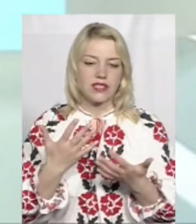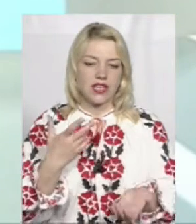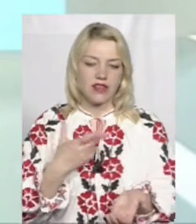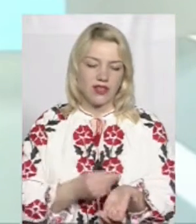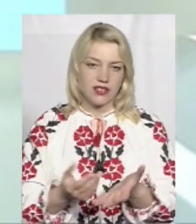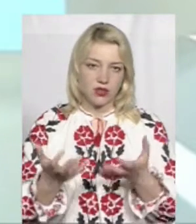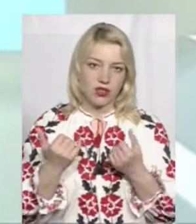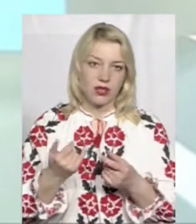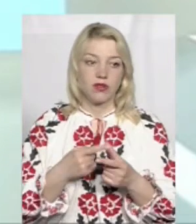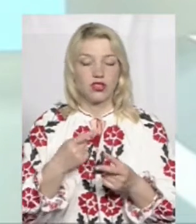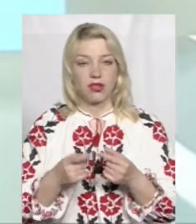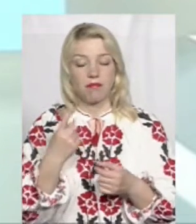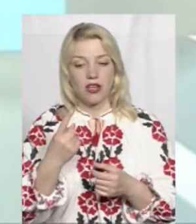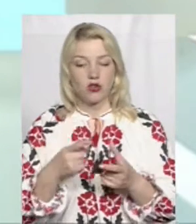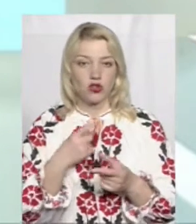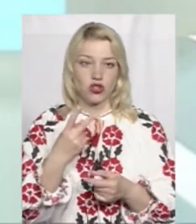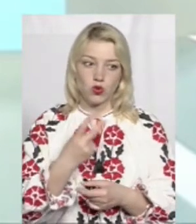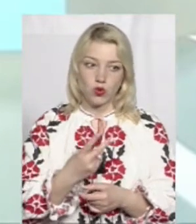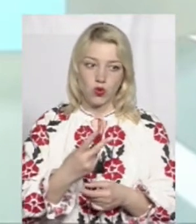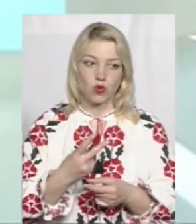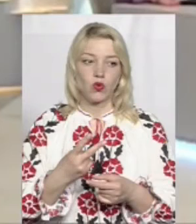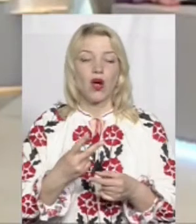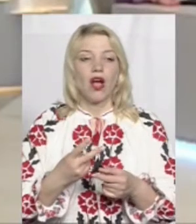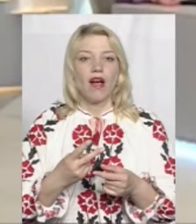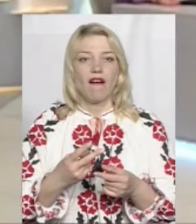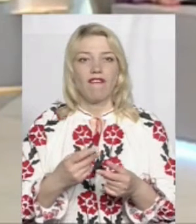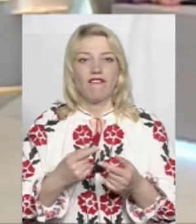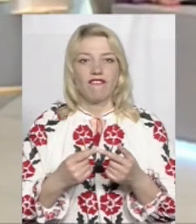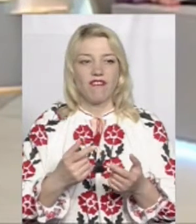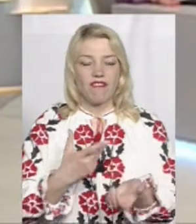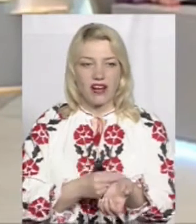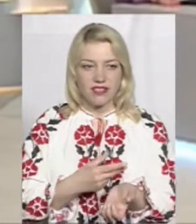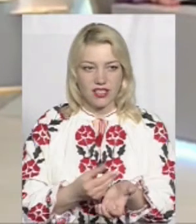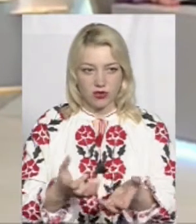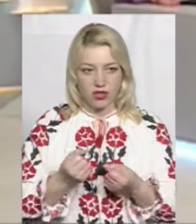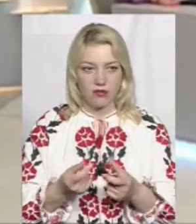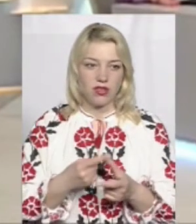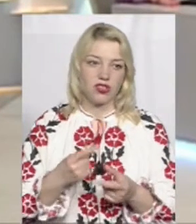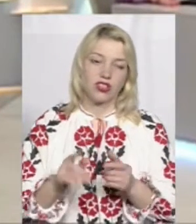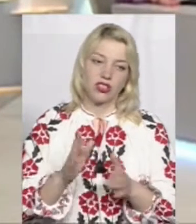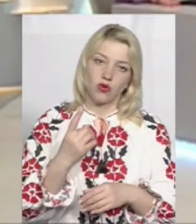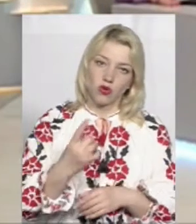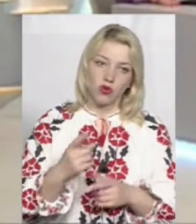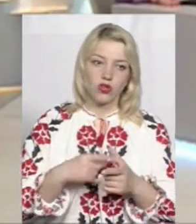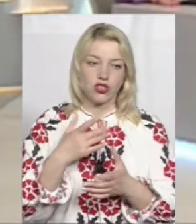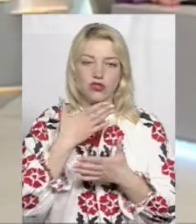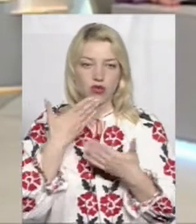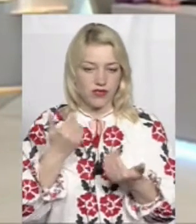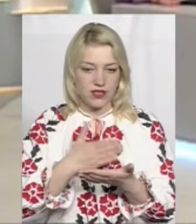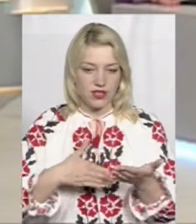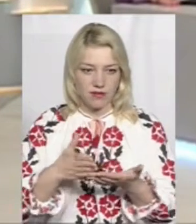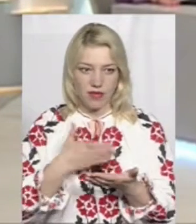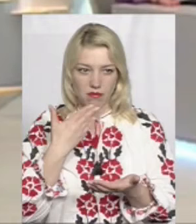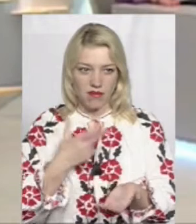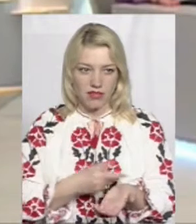вони повністю першу і другу вакцину отримали, чи вони тільки одну, чи зовсім не вакциновані. І надати роз'яснену роботу